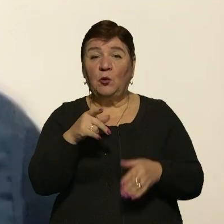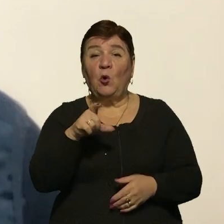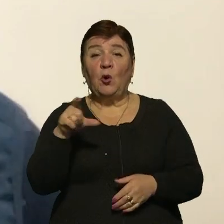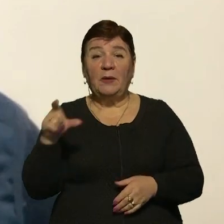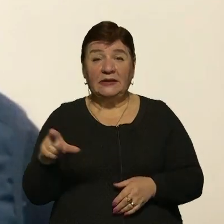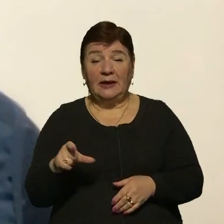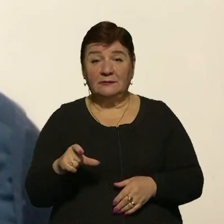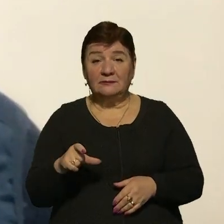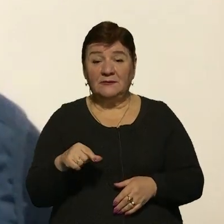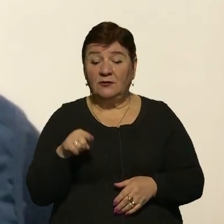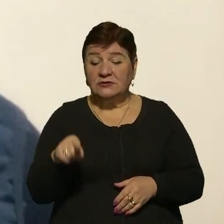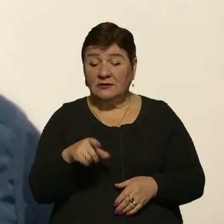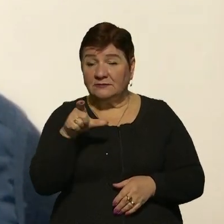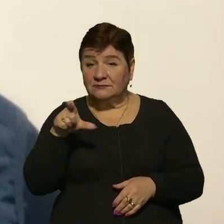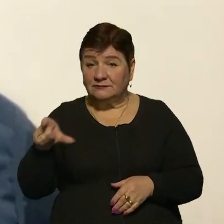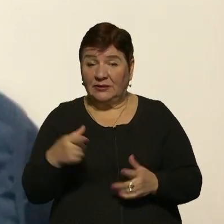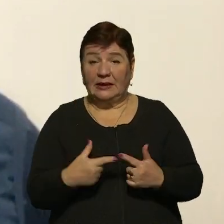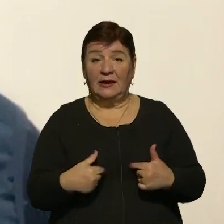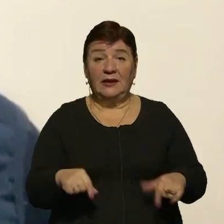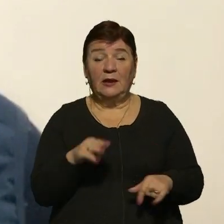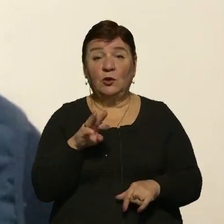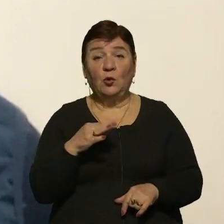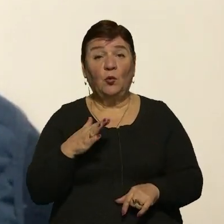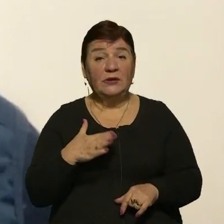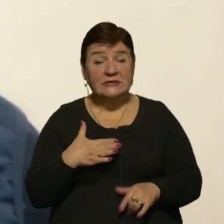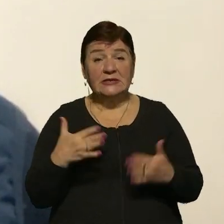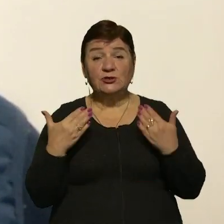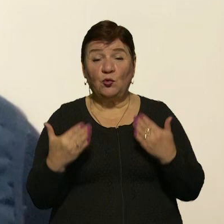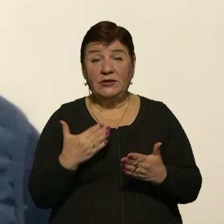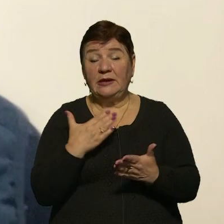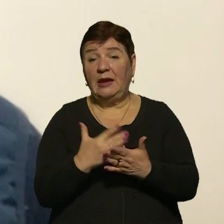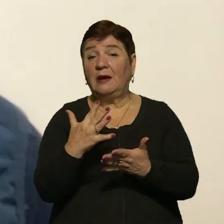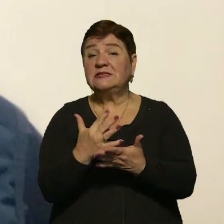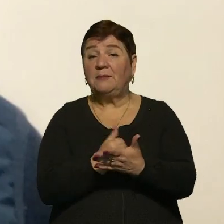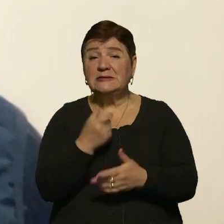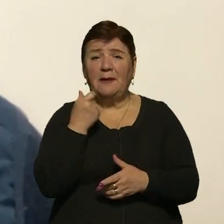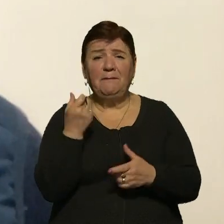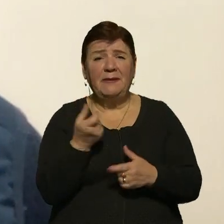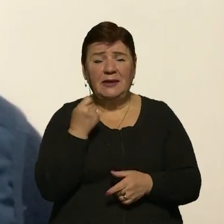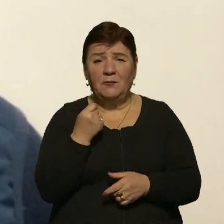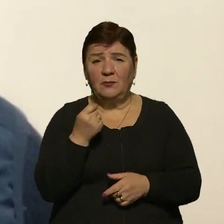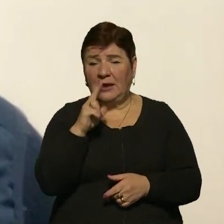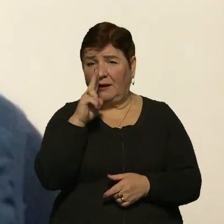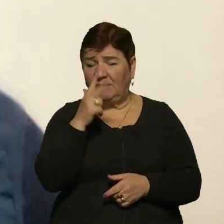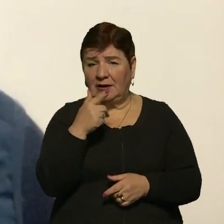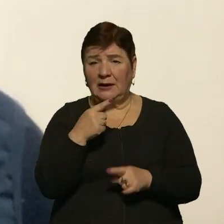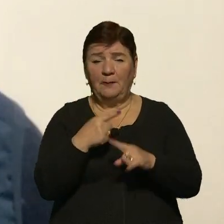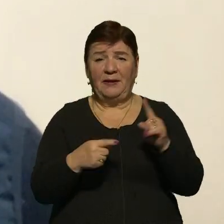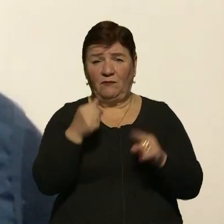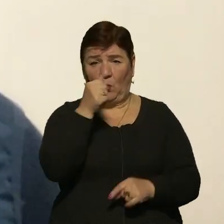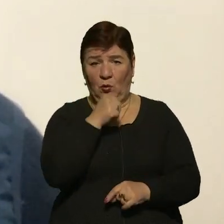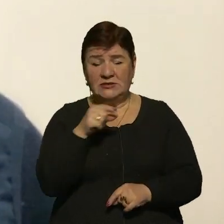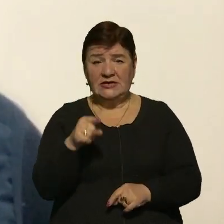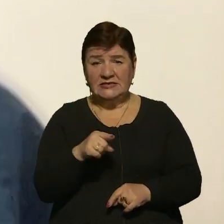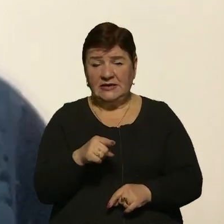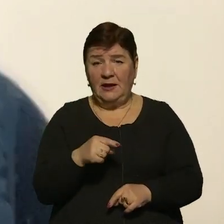власне у цивілізованих країнах, то у нас станом на сьогодні є запасу мінімум на квартал півроку. А тепер за ці